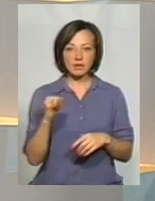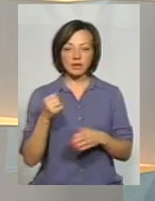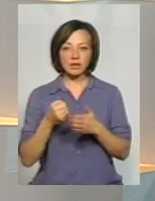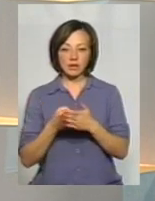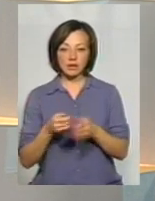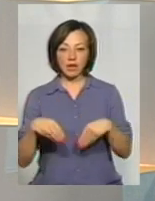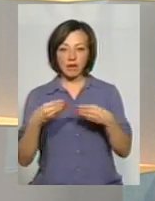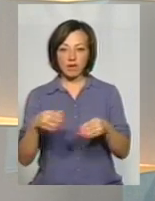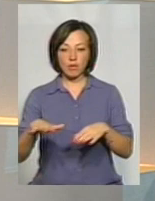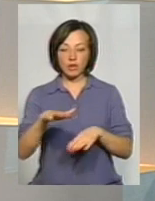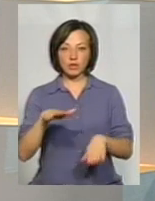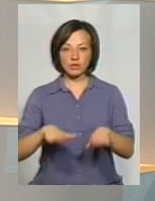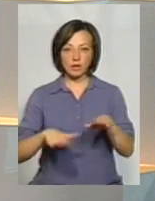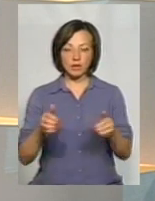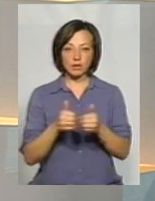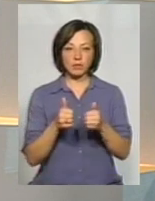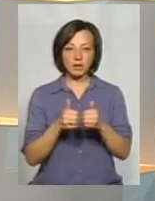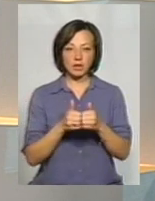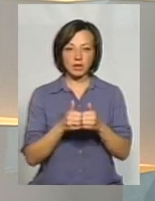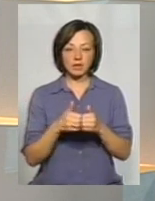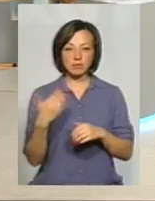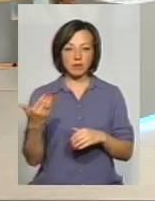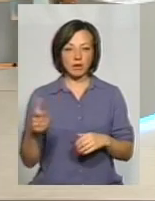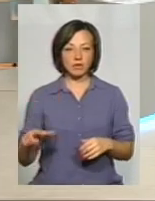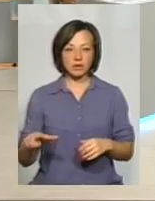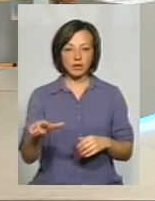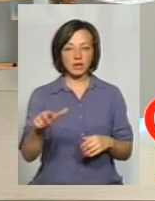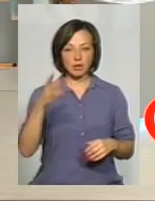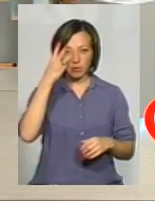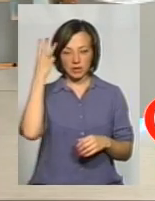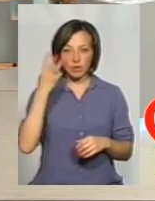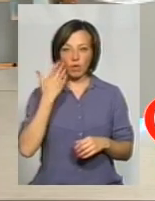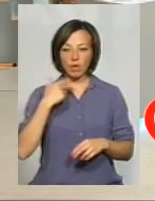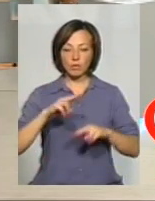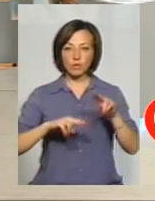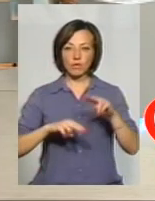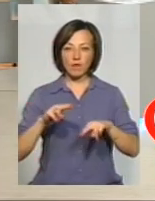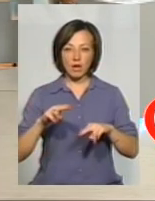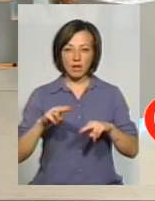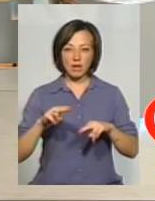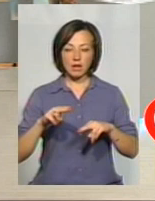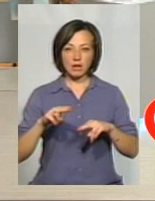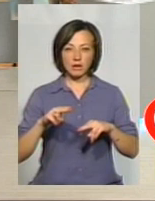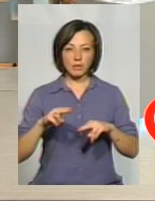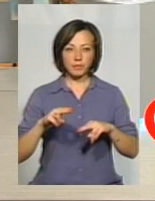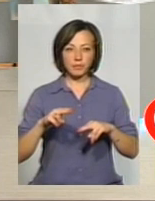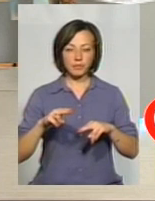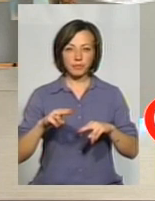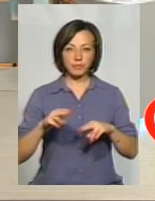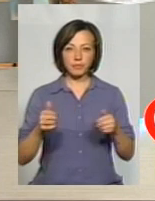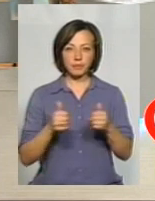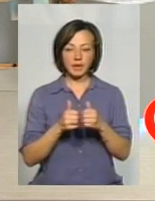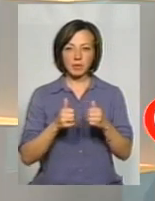біля справи сторони, якщо їхати на Хмельницький. Коли ми будували поточний середній ремонт біля